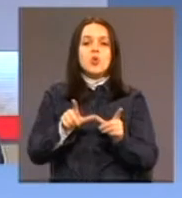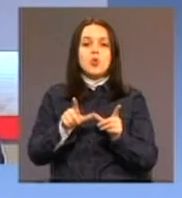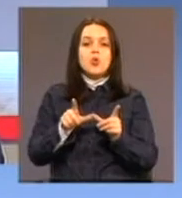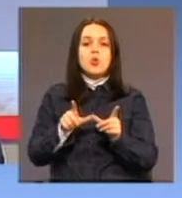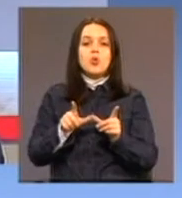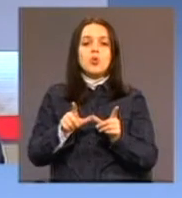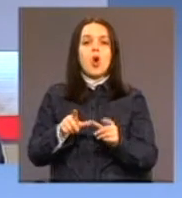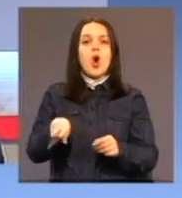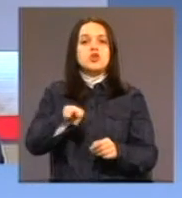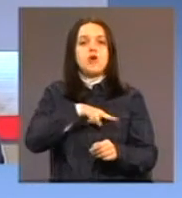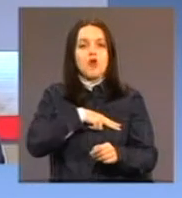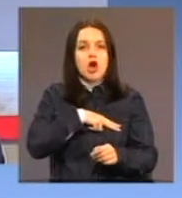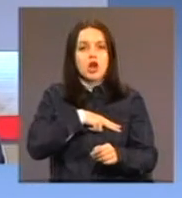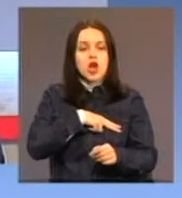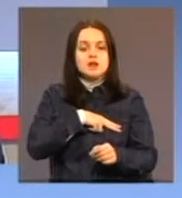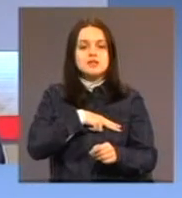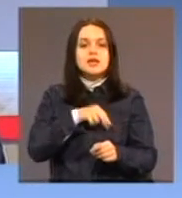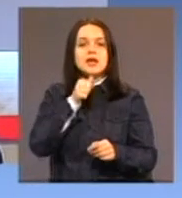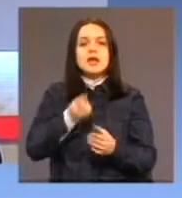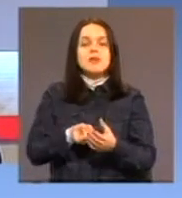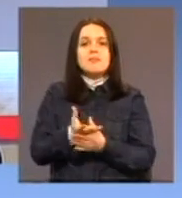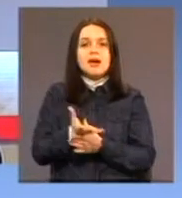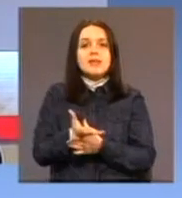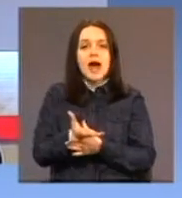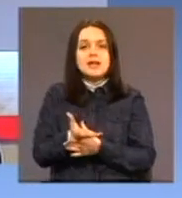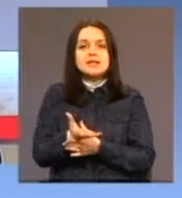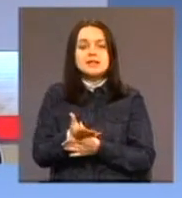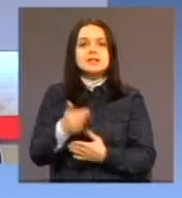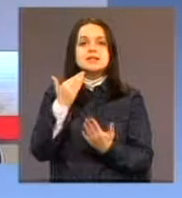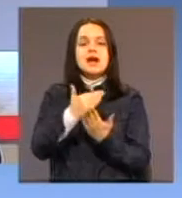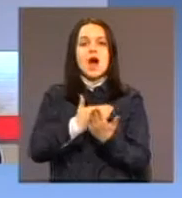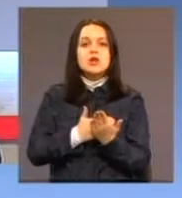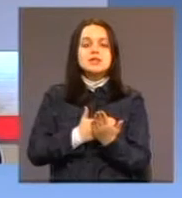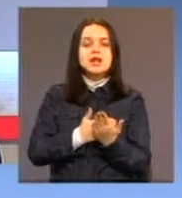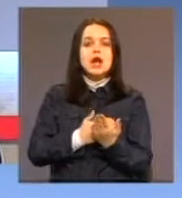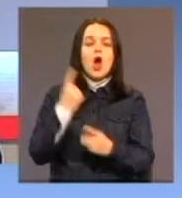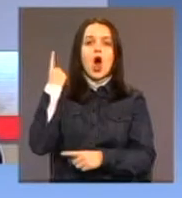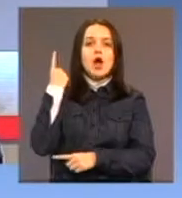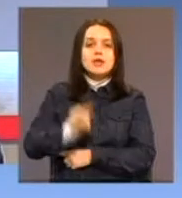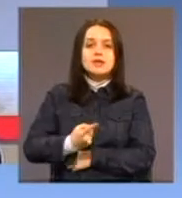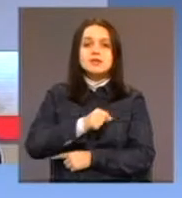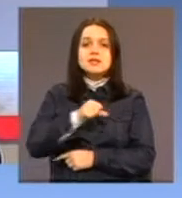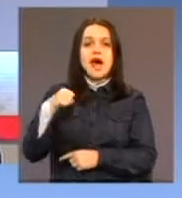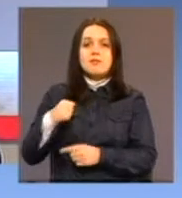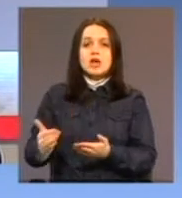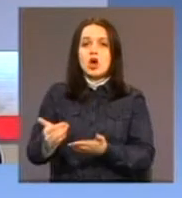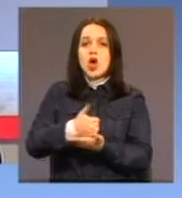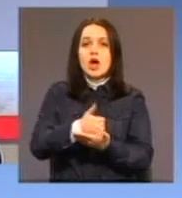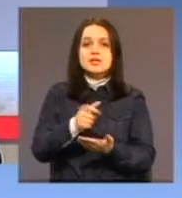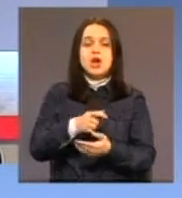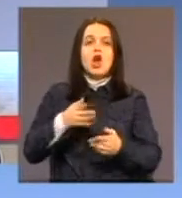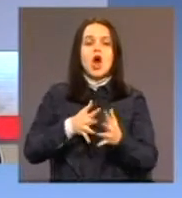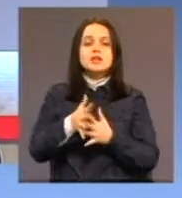u odgovornost, ali i u implementaciju zakonskih odredbi i samih korisnika kroz angažman korisničkih